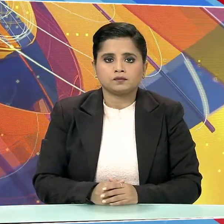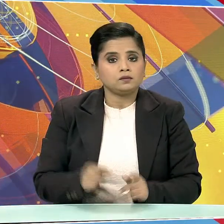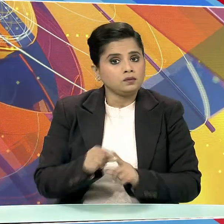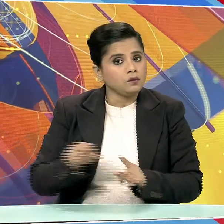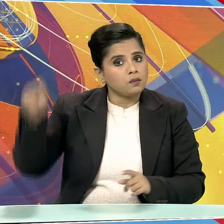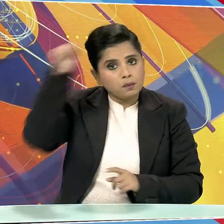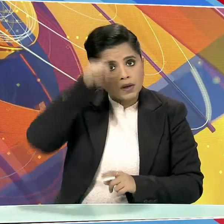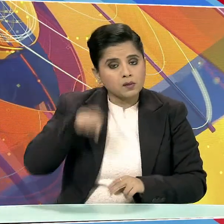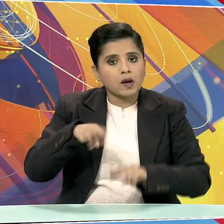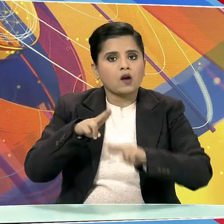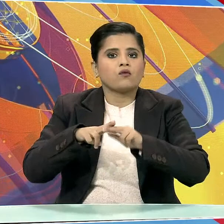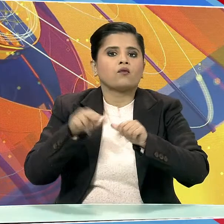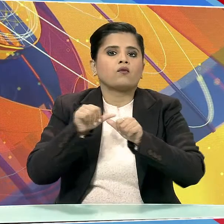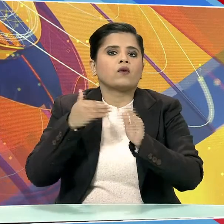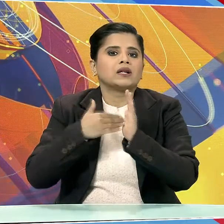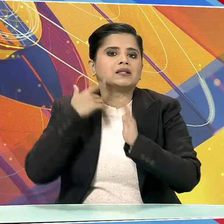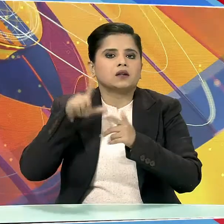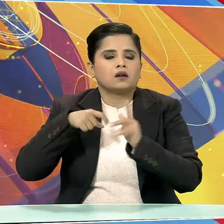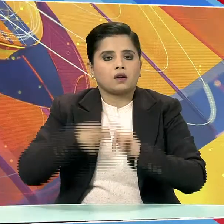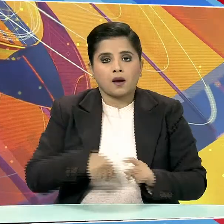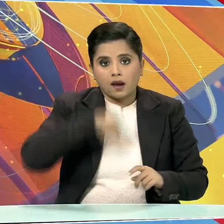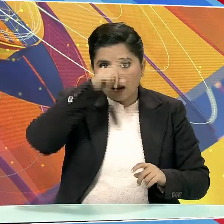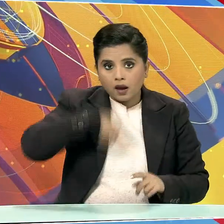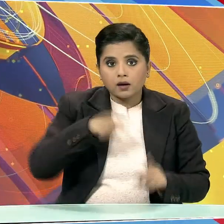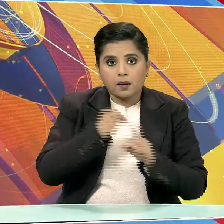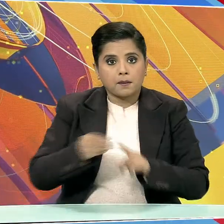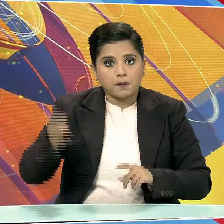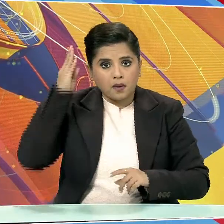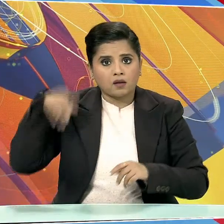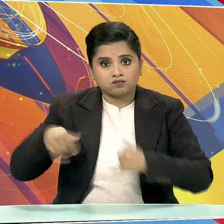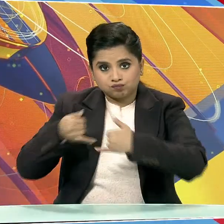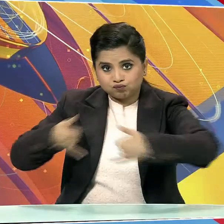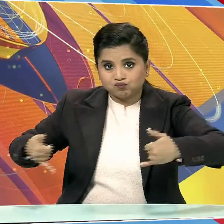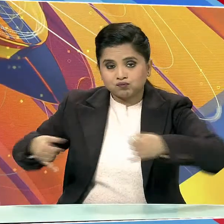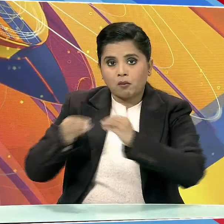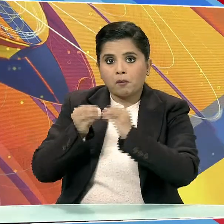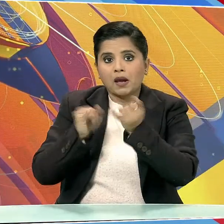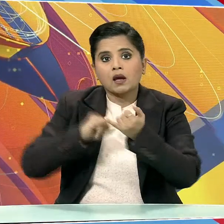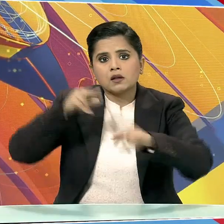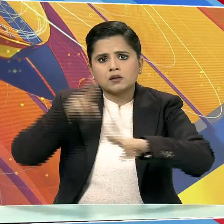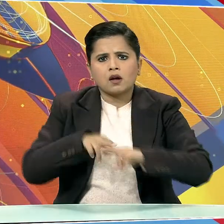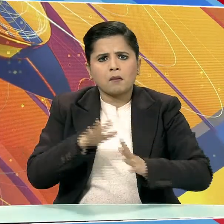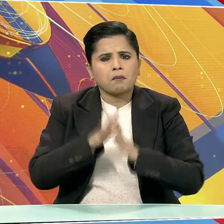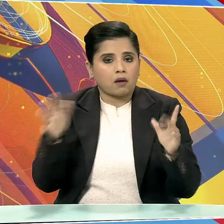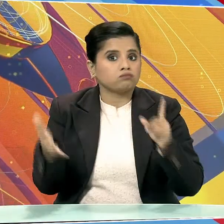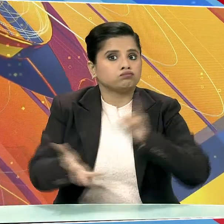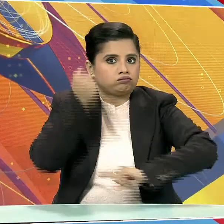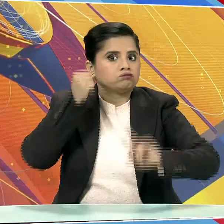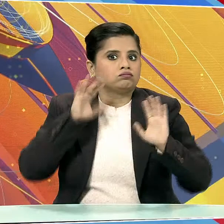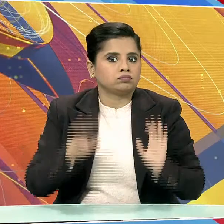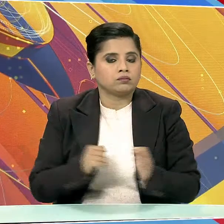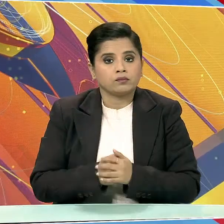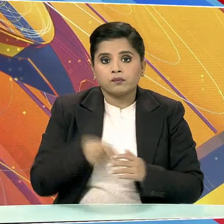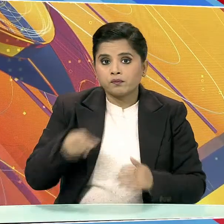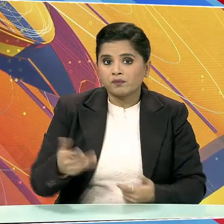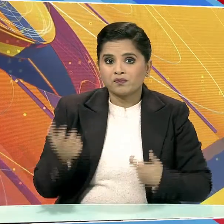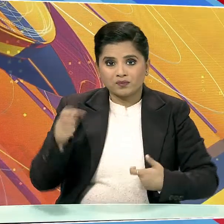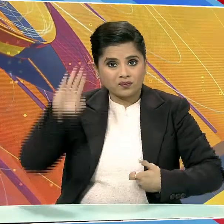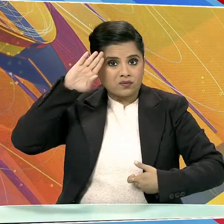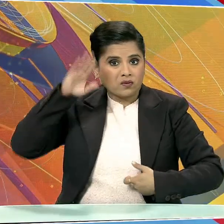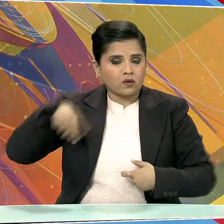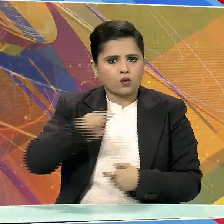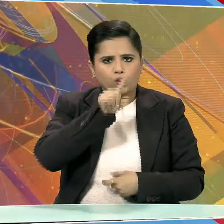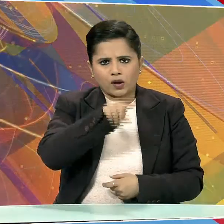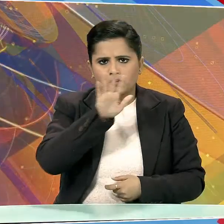पंजाब के फजिलका में भारत पाकिस्तान सरहत पर पीएसएफ और पुलिस को एक बड़ी काव्याबी बिली है। सुरक्षा बनों ने यहां से